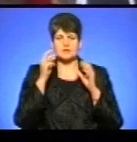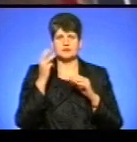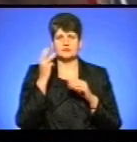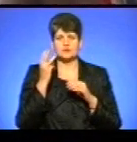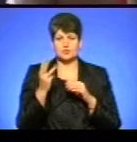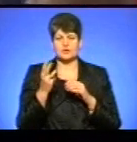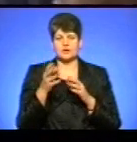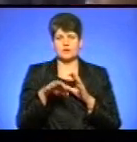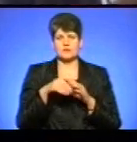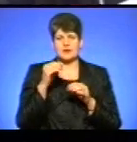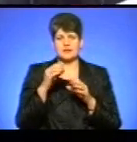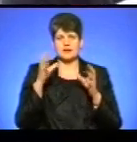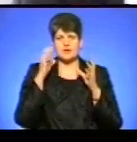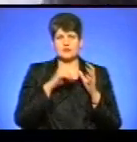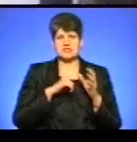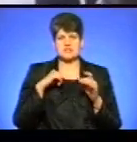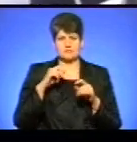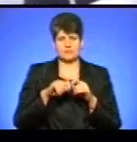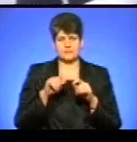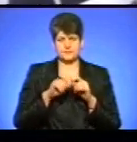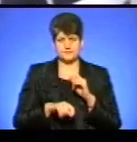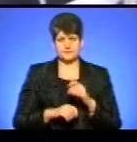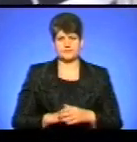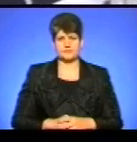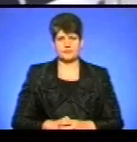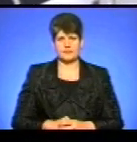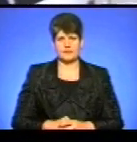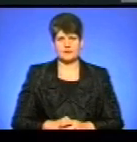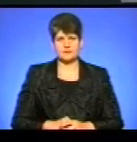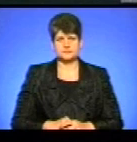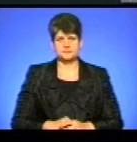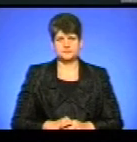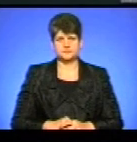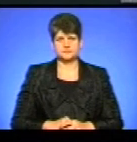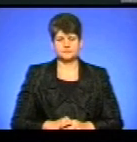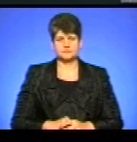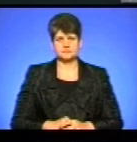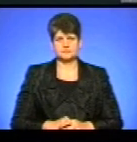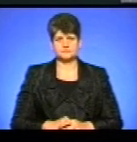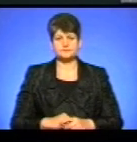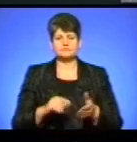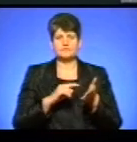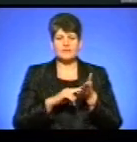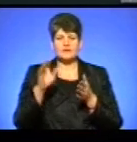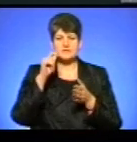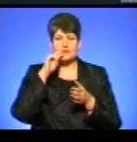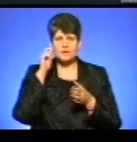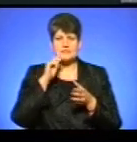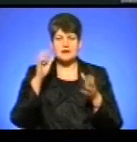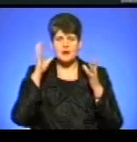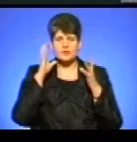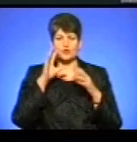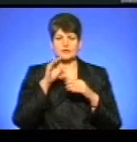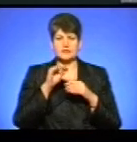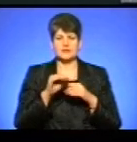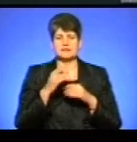обрали варіант самоперевірки. Анжела Шова, Юрій Багрій, новини. Зазначив всеукраїнський радіодиктант